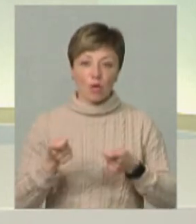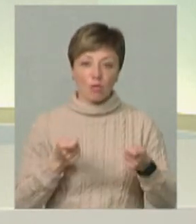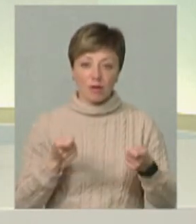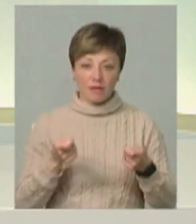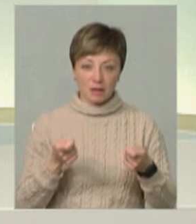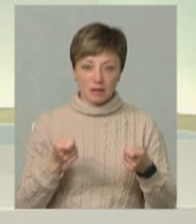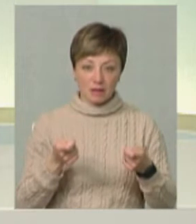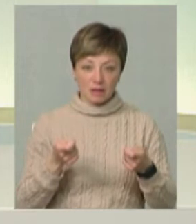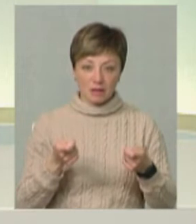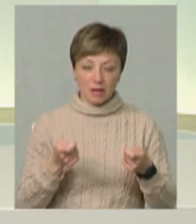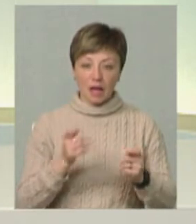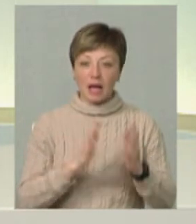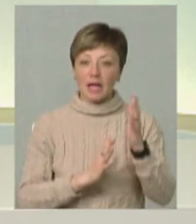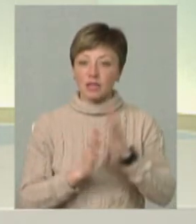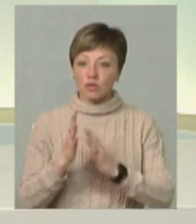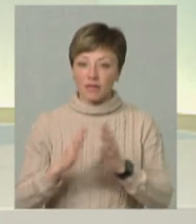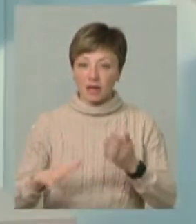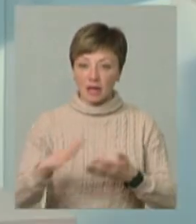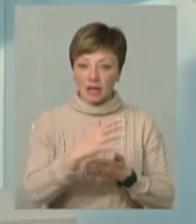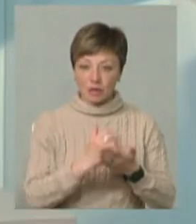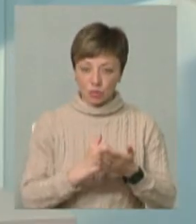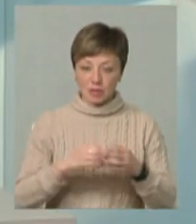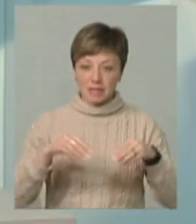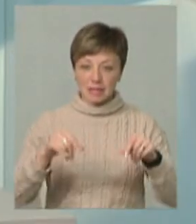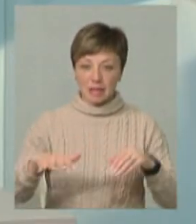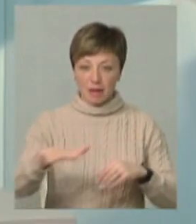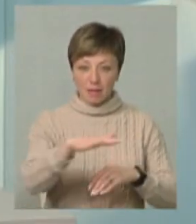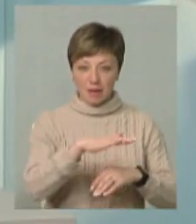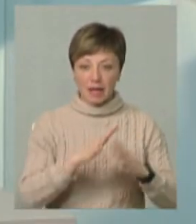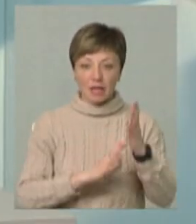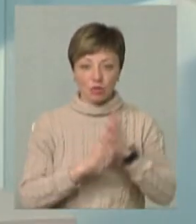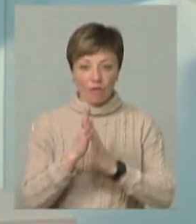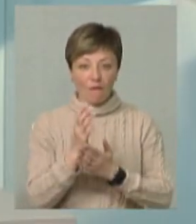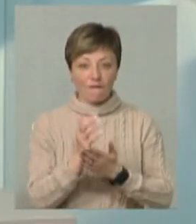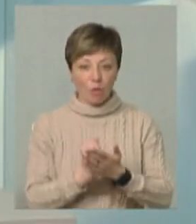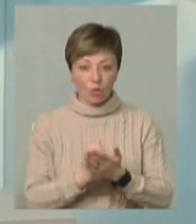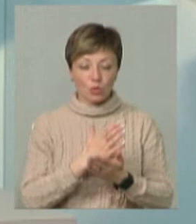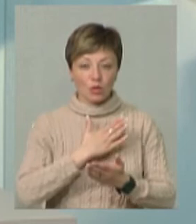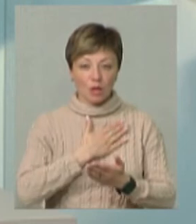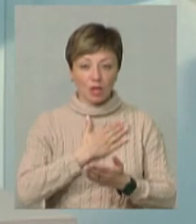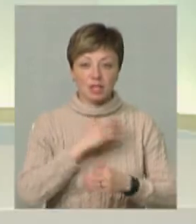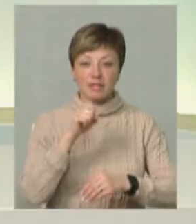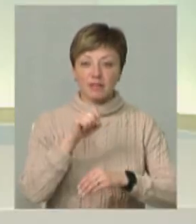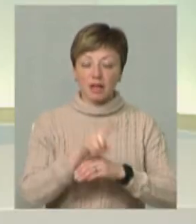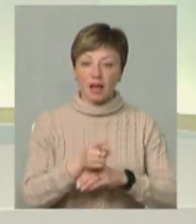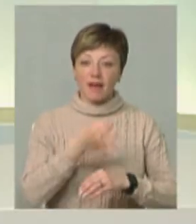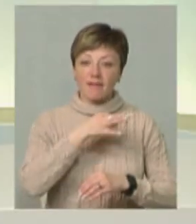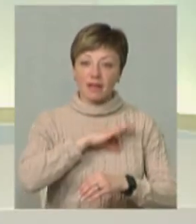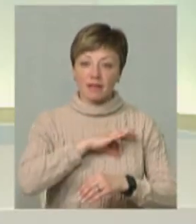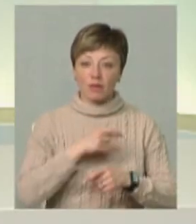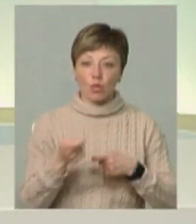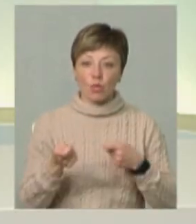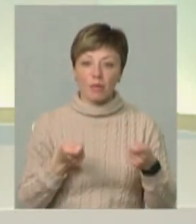лісовий ресурс або землі лісового фонду. І наше завдання – це є ефективне